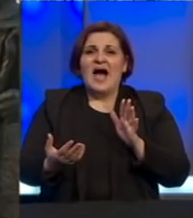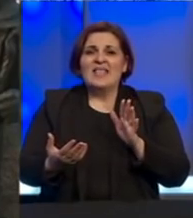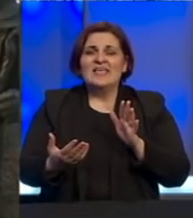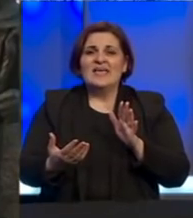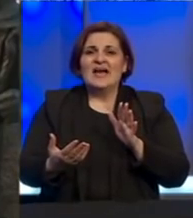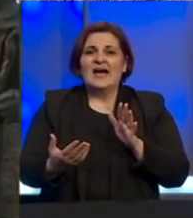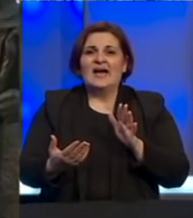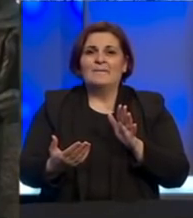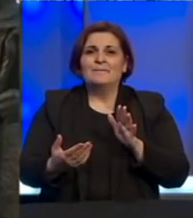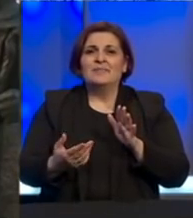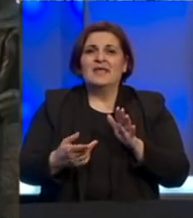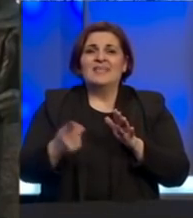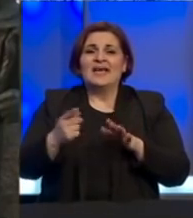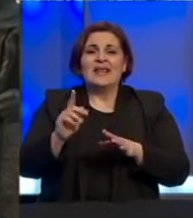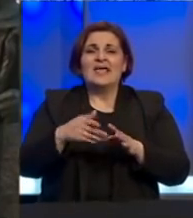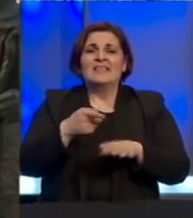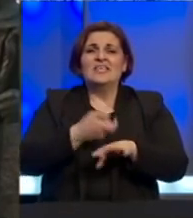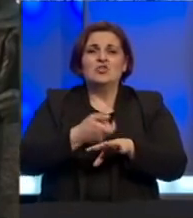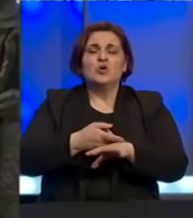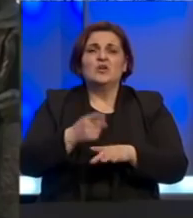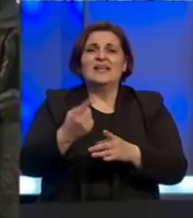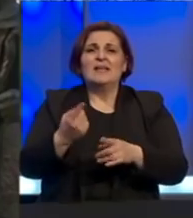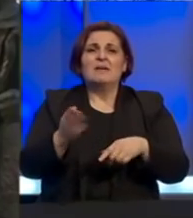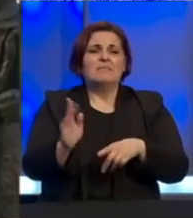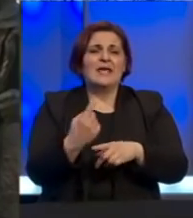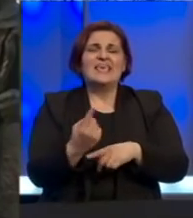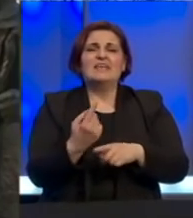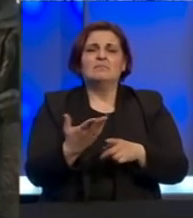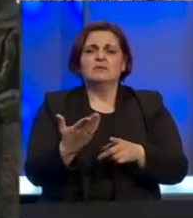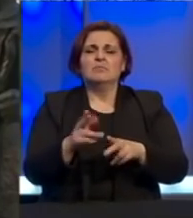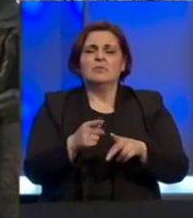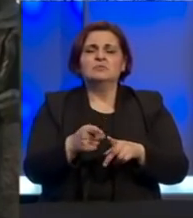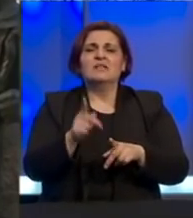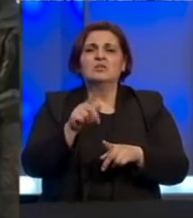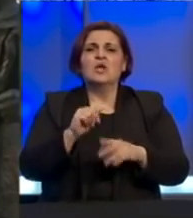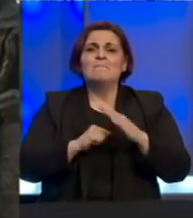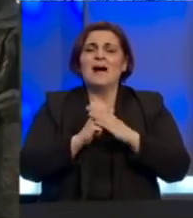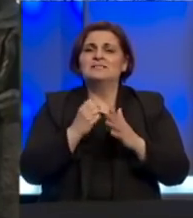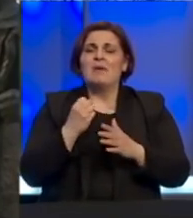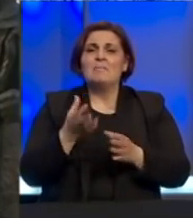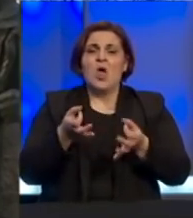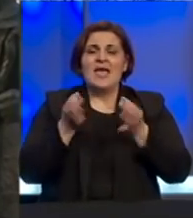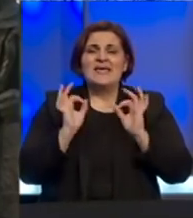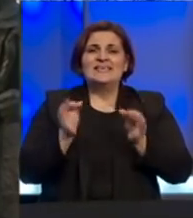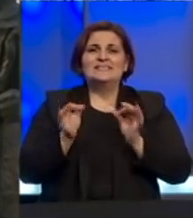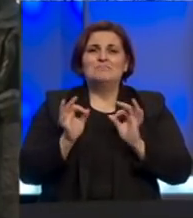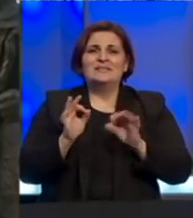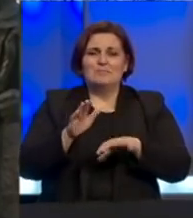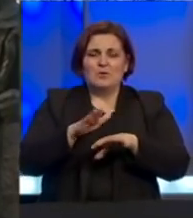odnosno izostenak tih lječnika, odlučeno je kako će sljedećih dana doći maksimalan broj specijalista